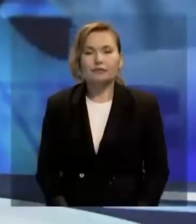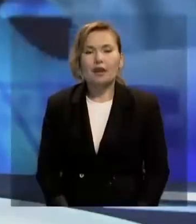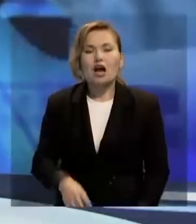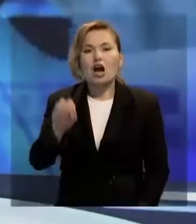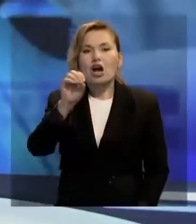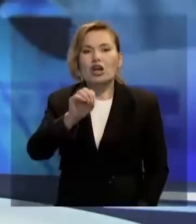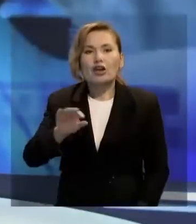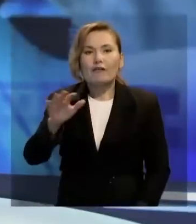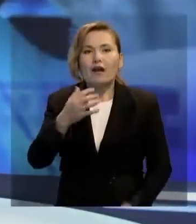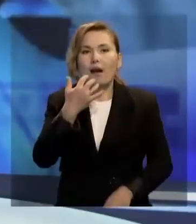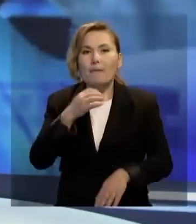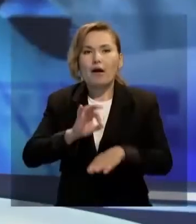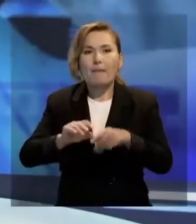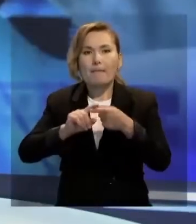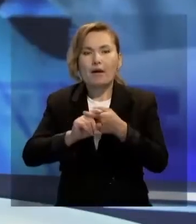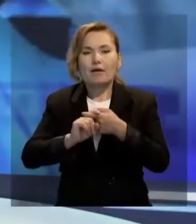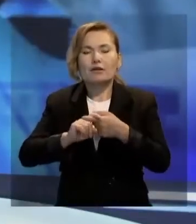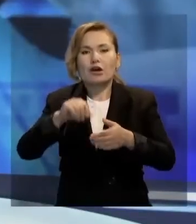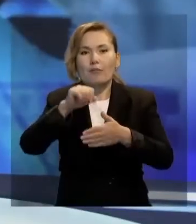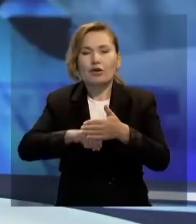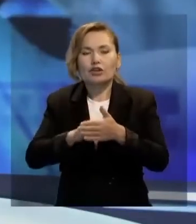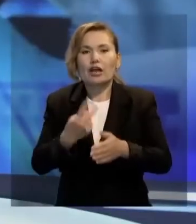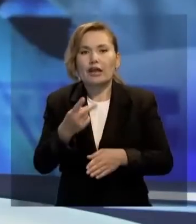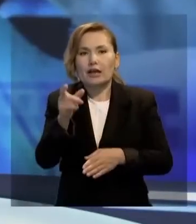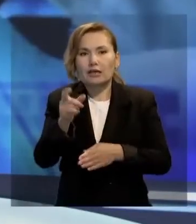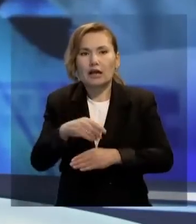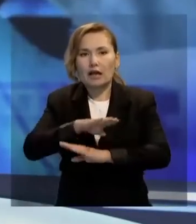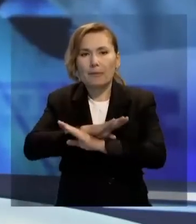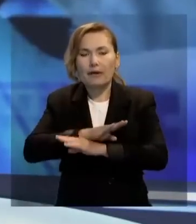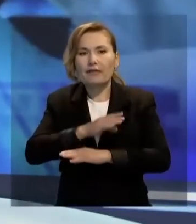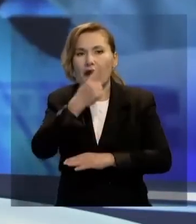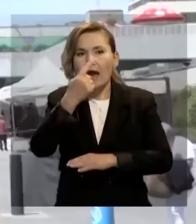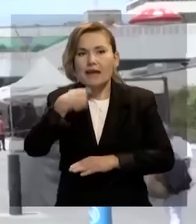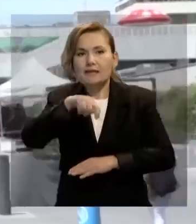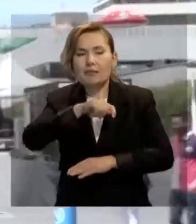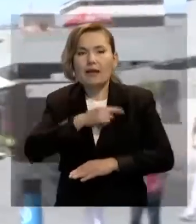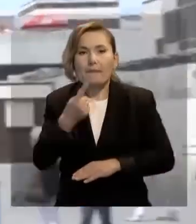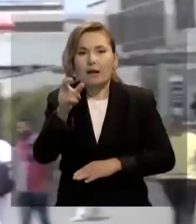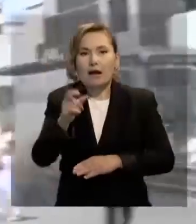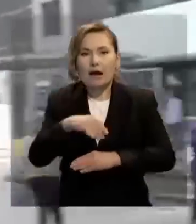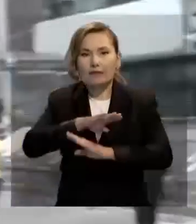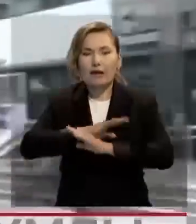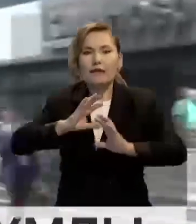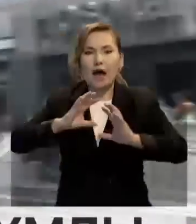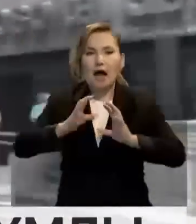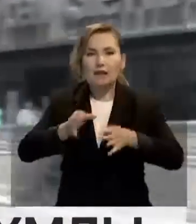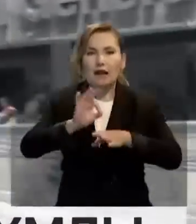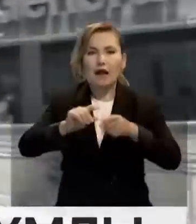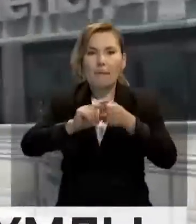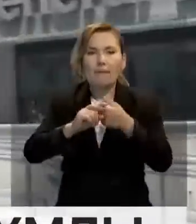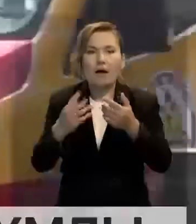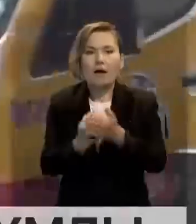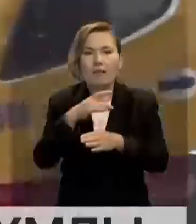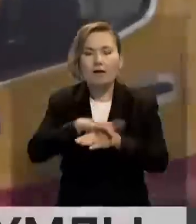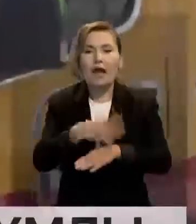Еуропада маймыл шешегінен екінші адам қайтыс болды. Бірінші жағда Испанияда тіркелген болатын. Ал әлем бойынша аталған ауырудан 5